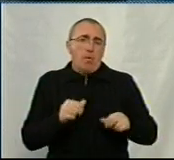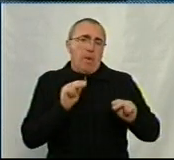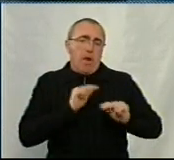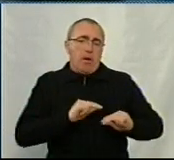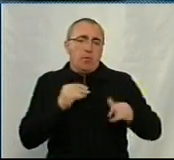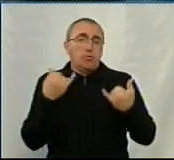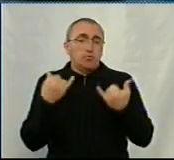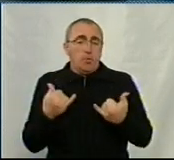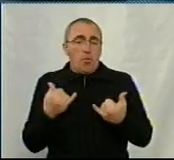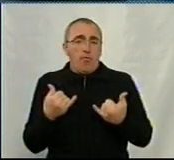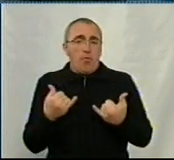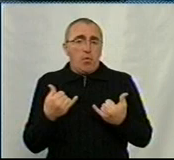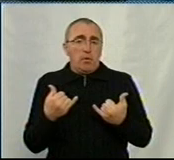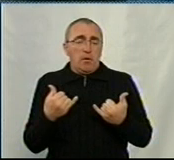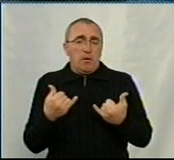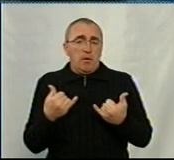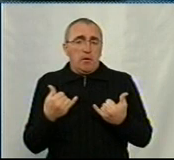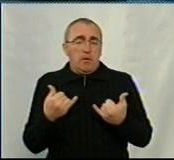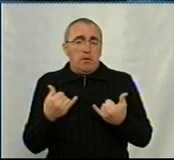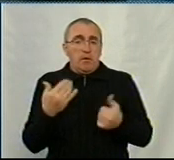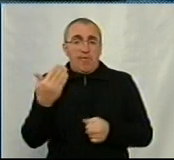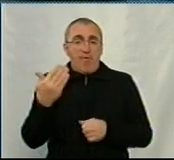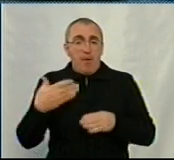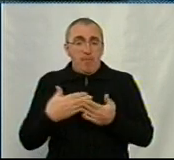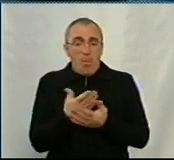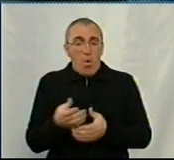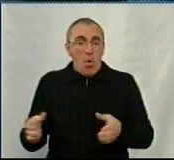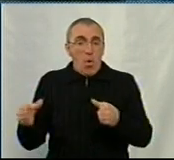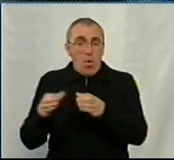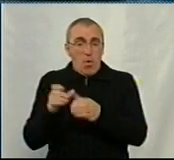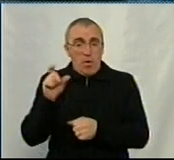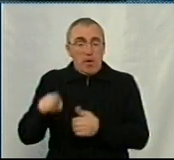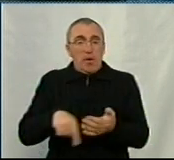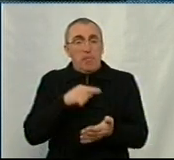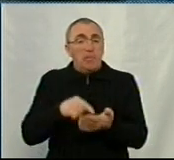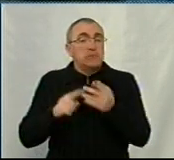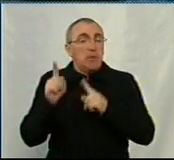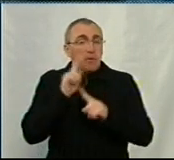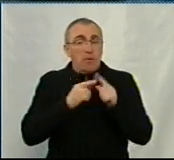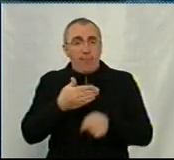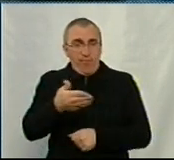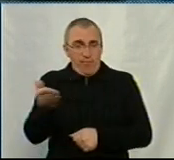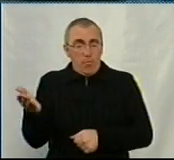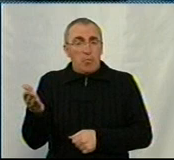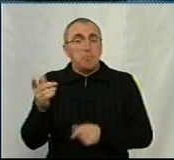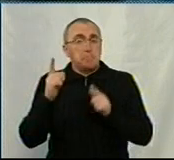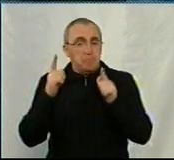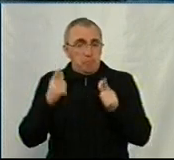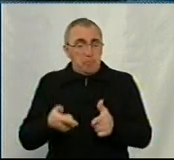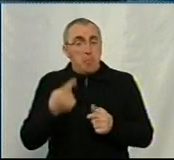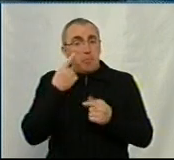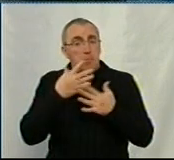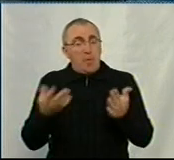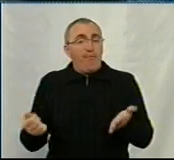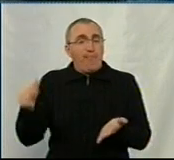Сьогодні навіть ваші політичні опоненти у міській раді, вони також погоджуються, більше